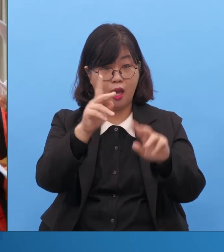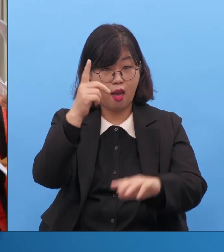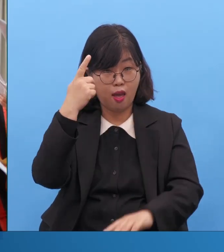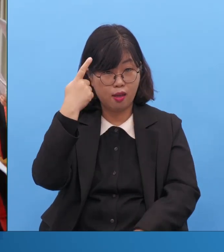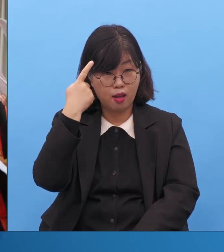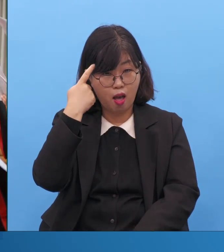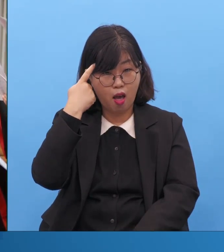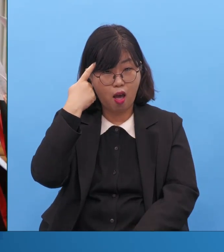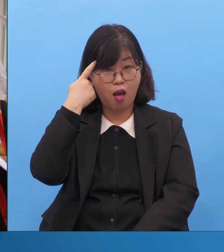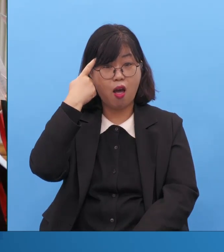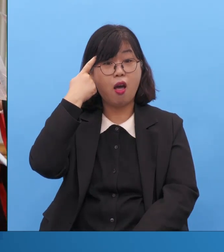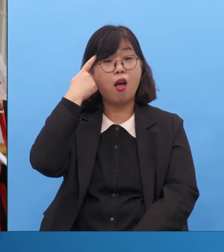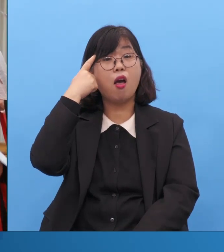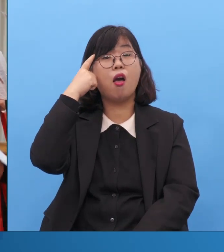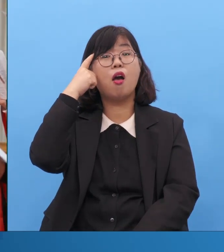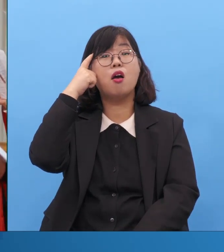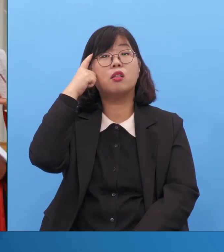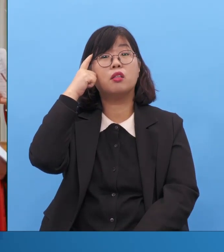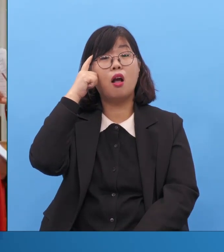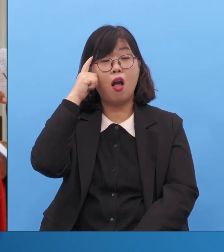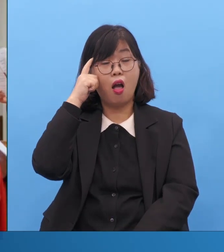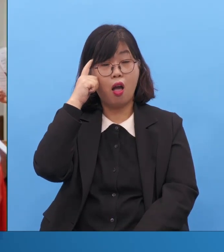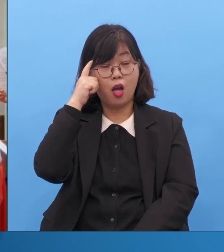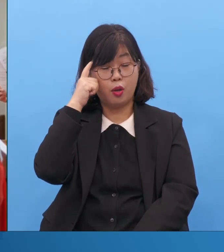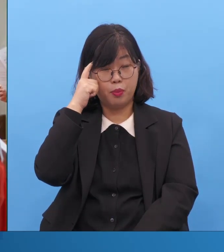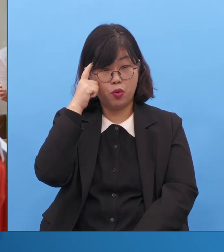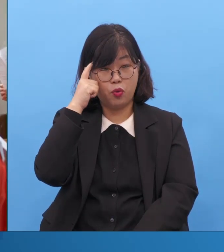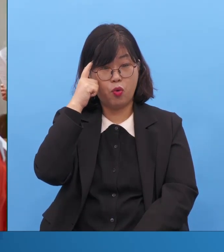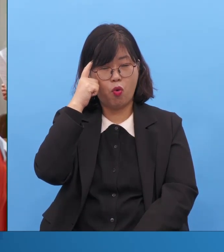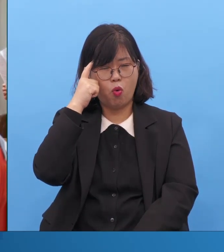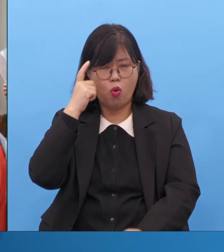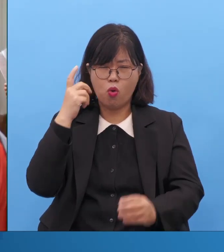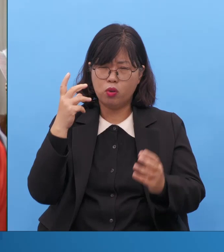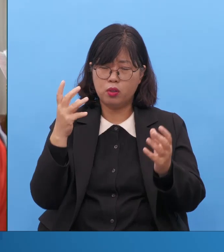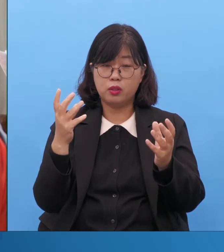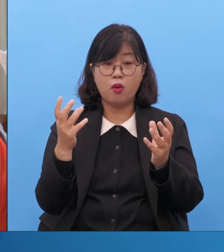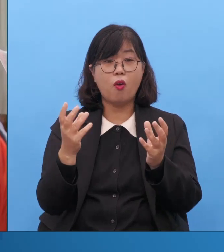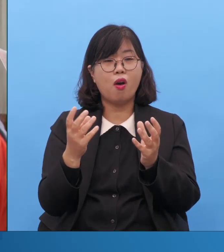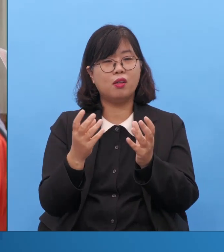생각하여